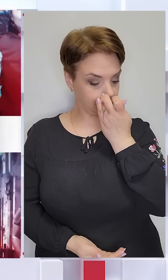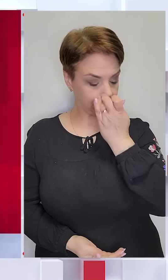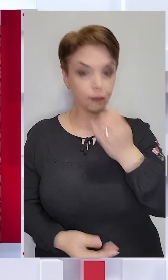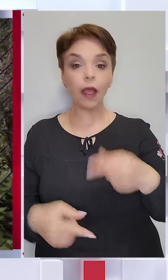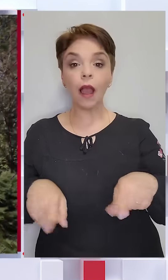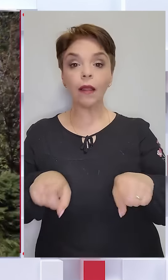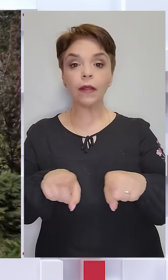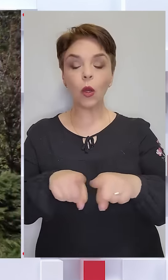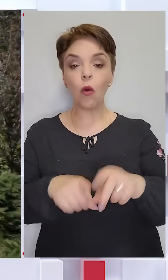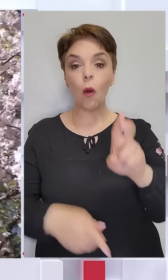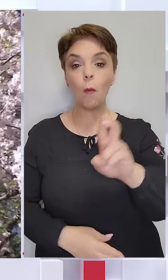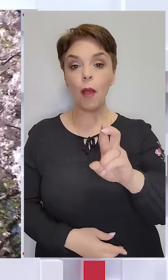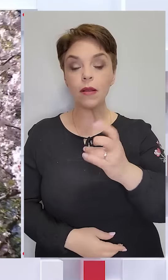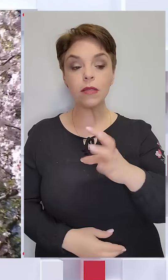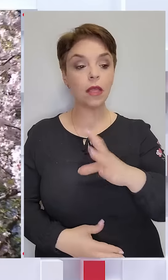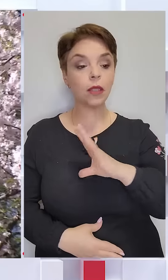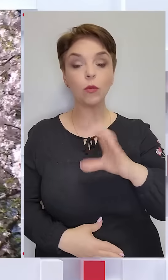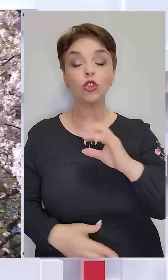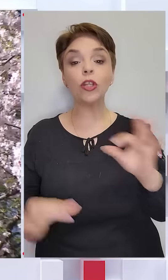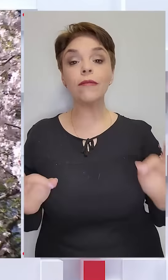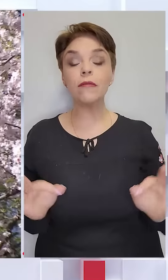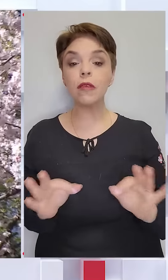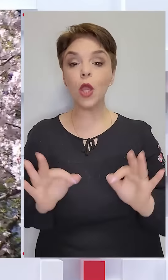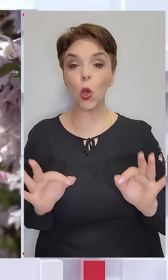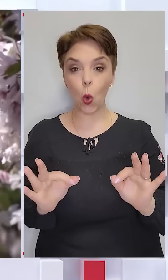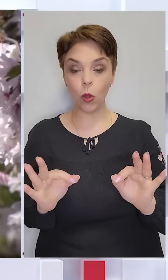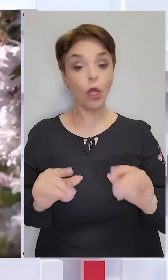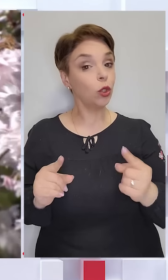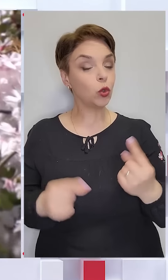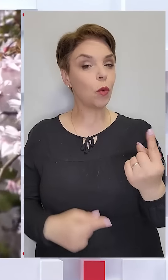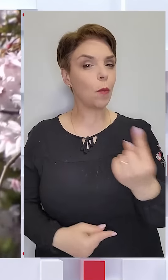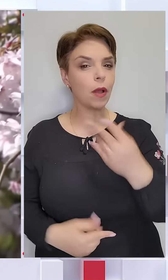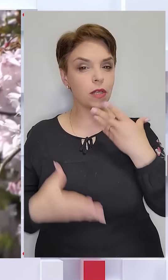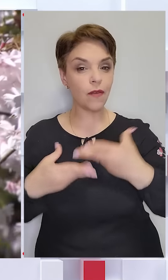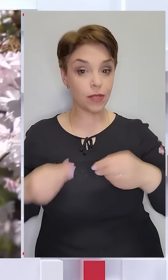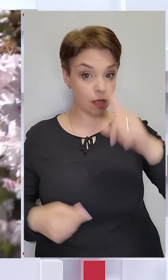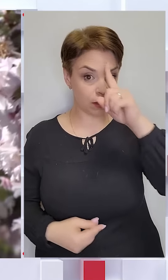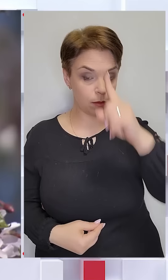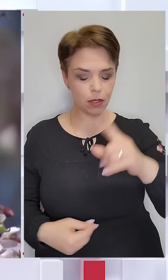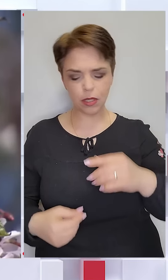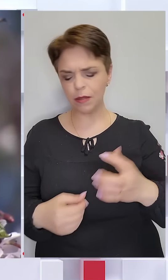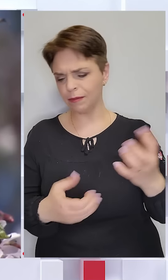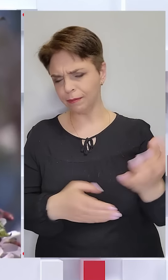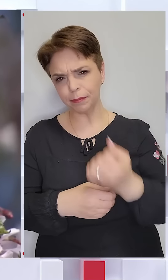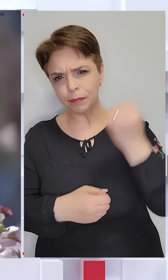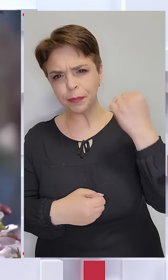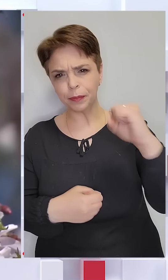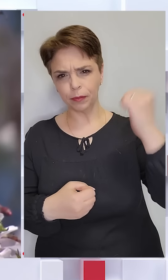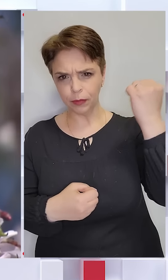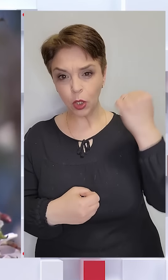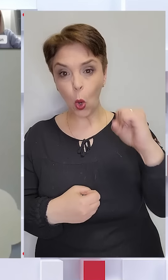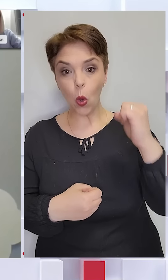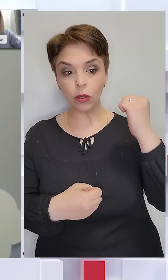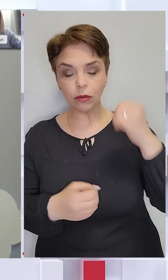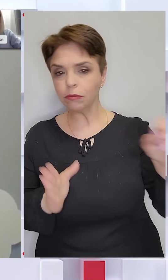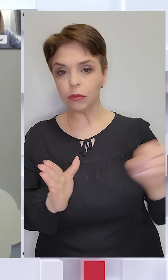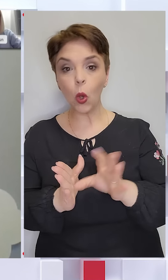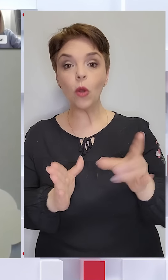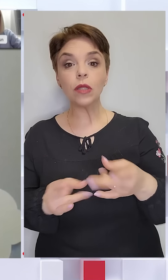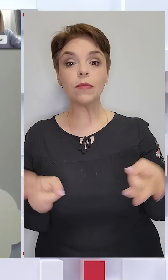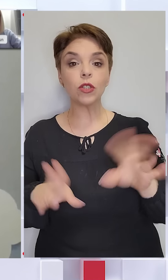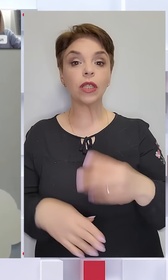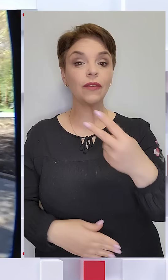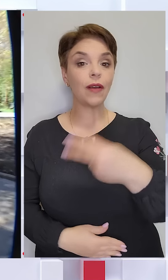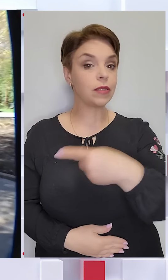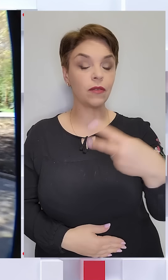Такого березня не було ще ніколи. Чому перший весняний місяць бив рекорд за рекордом? Там залишаються оці 20